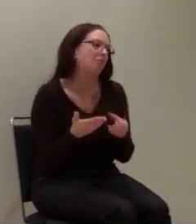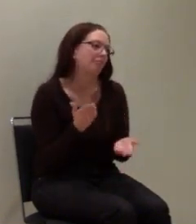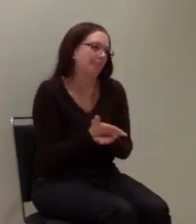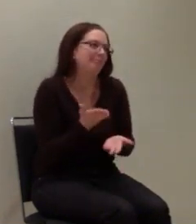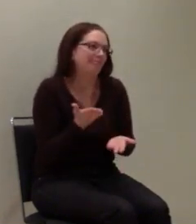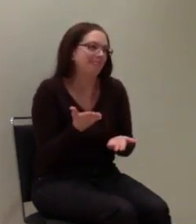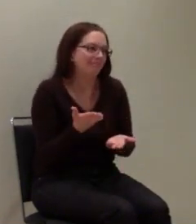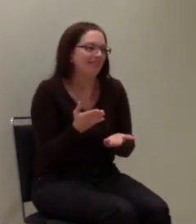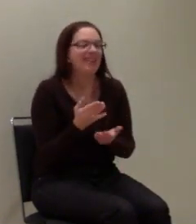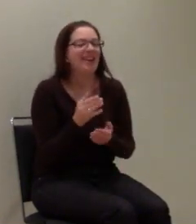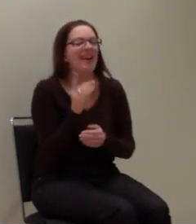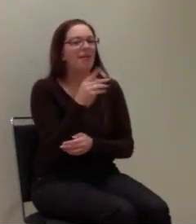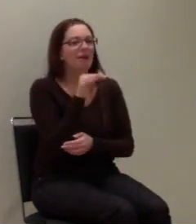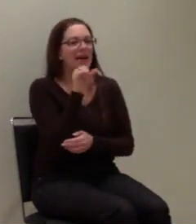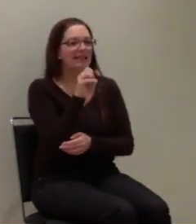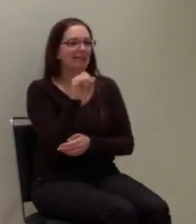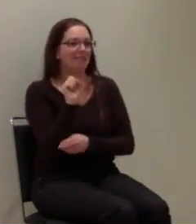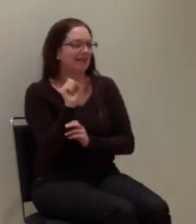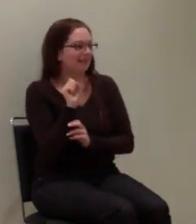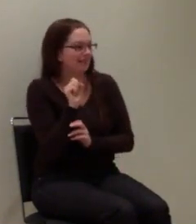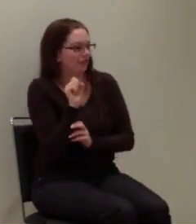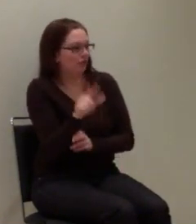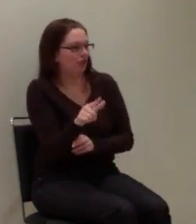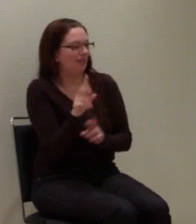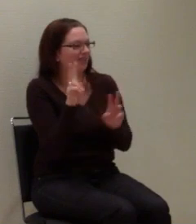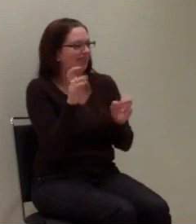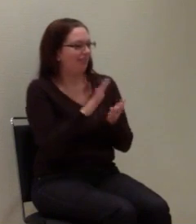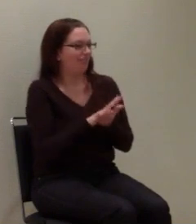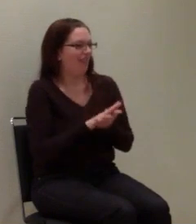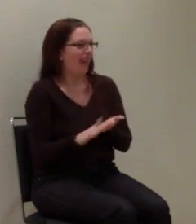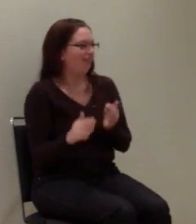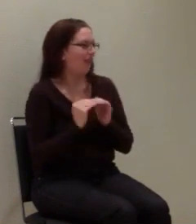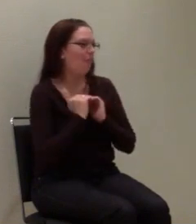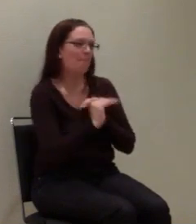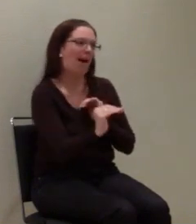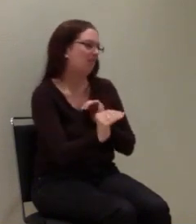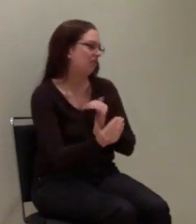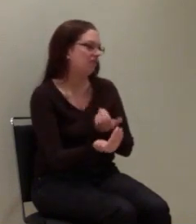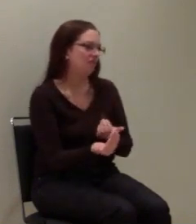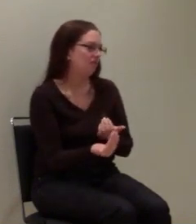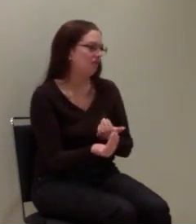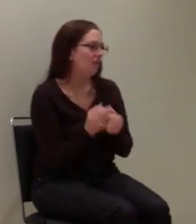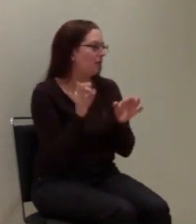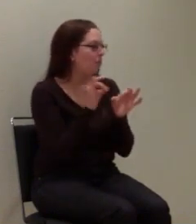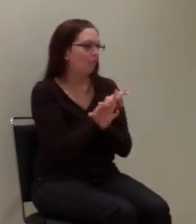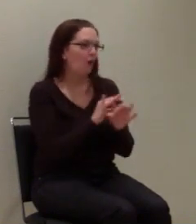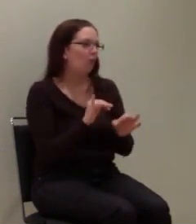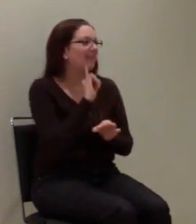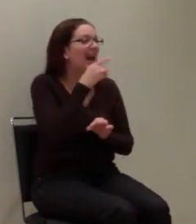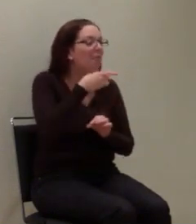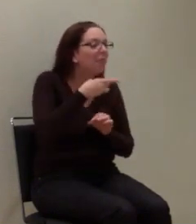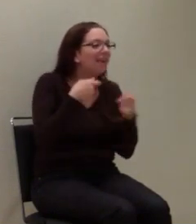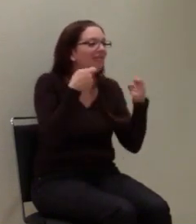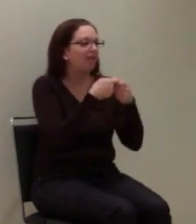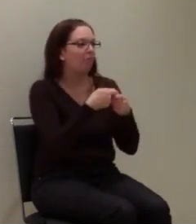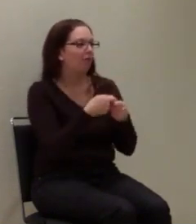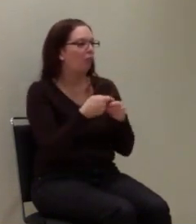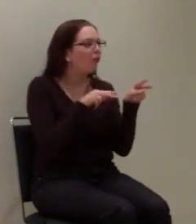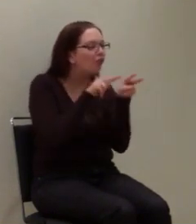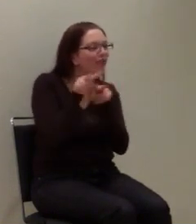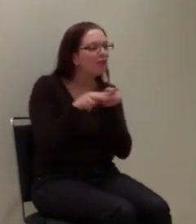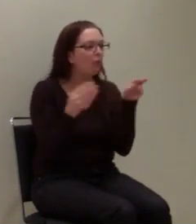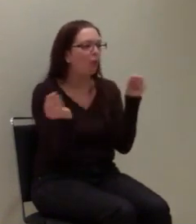ist halt einfach, weil sie so einfach ist, basic ist und keine IP-Verbindung benötigt, kein Video-Equipment